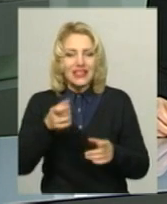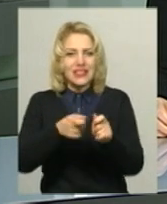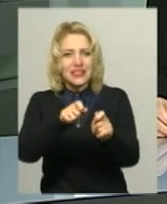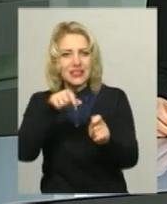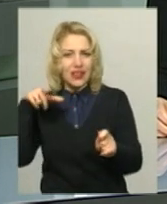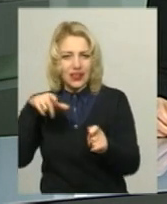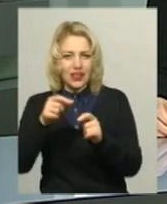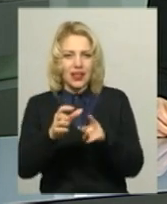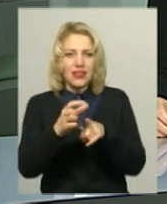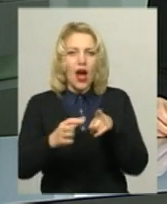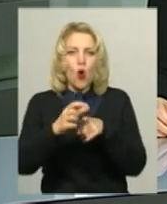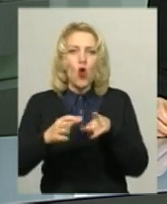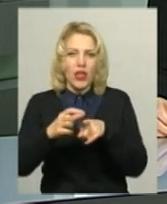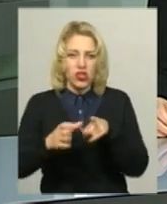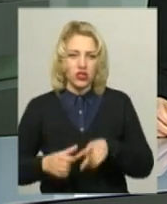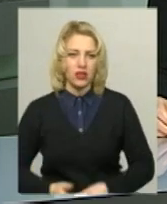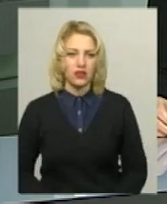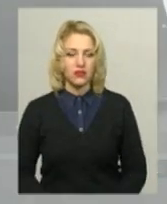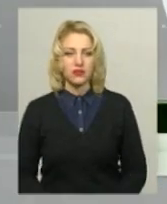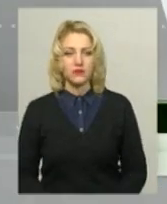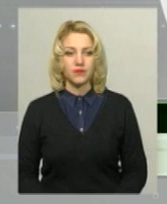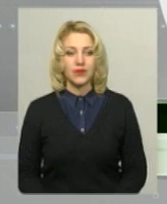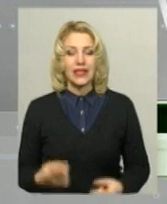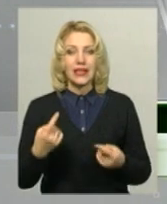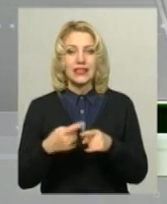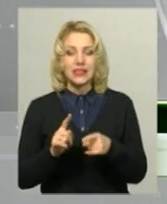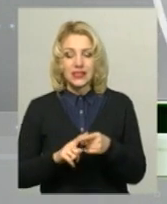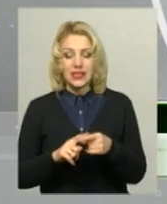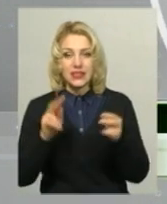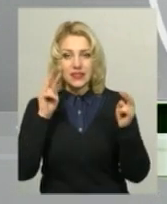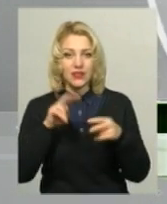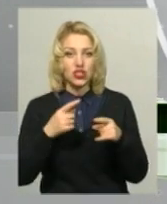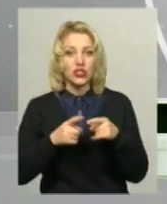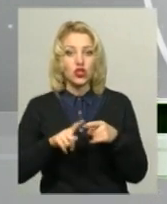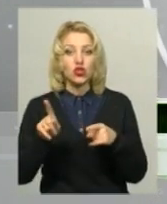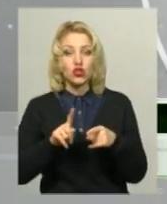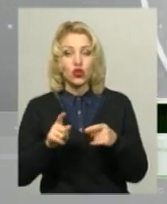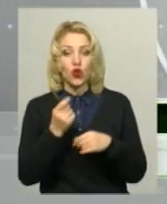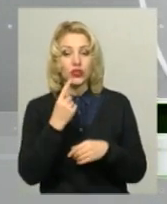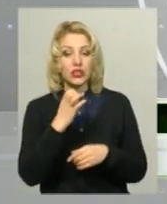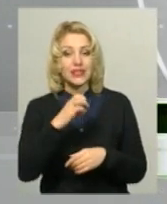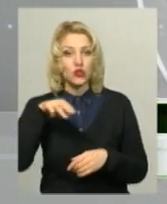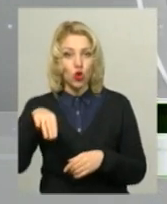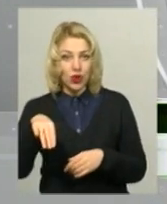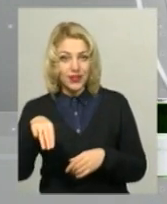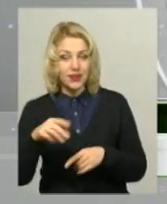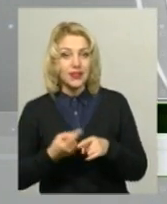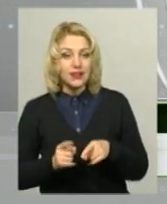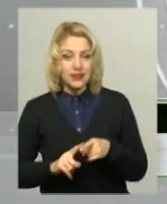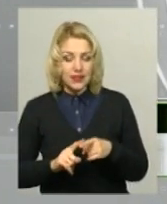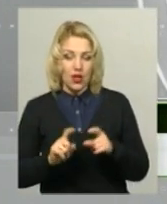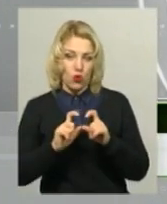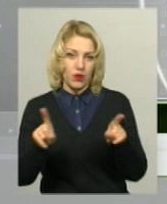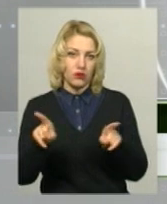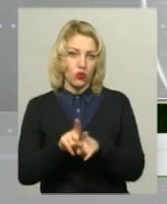каже директор заповідника Олег Погорілець. Це свідчення того, що ще в 14-му столітті цей об'єкт також